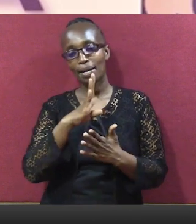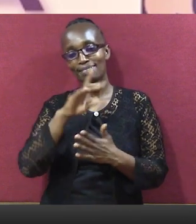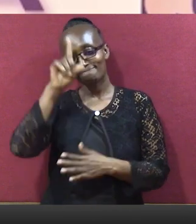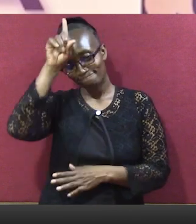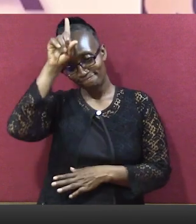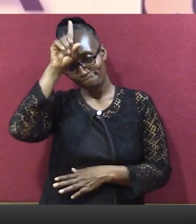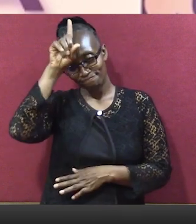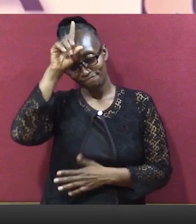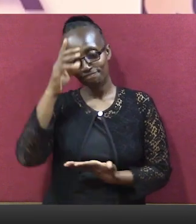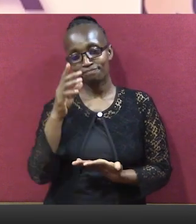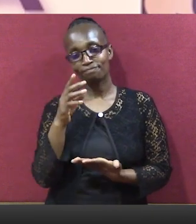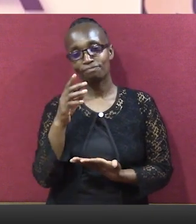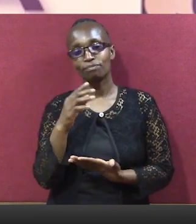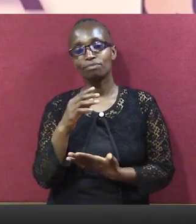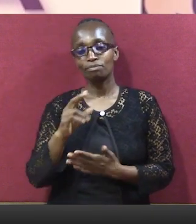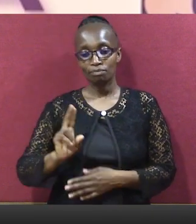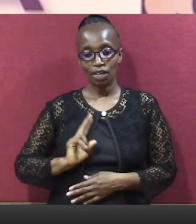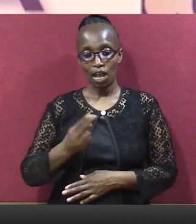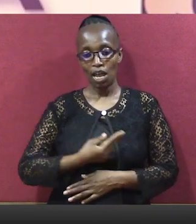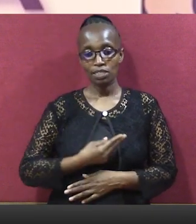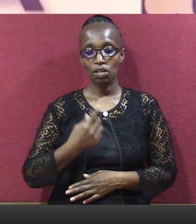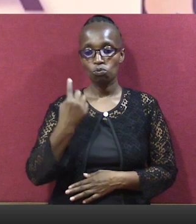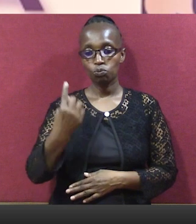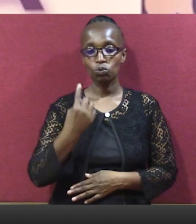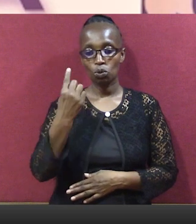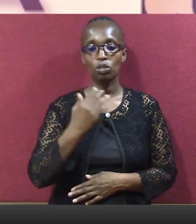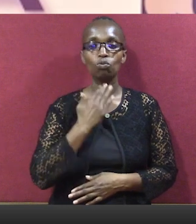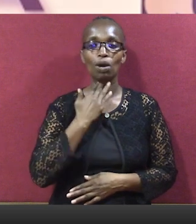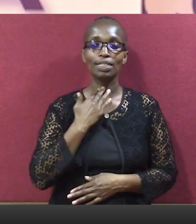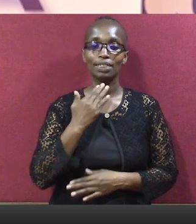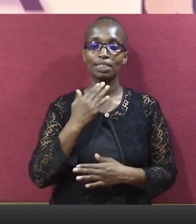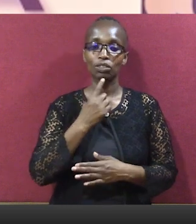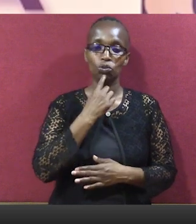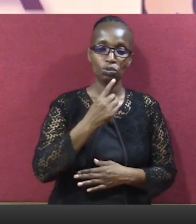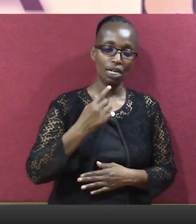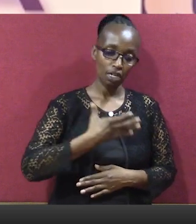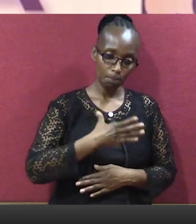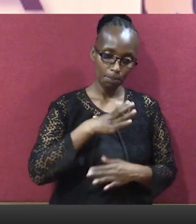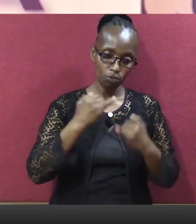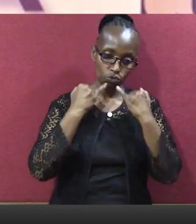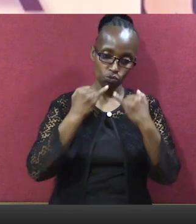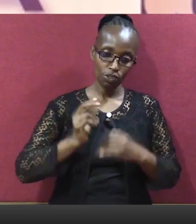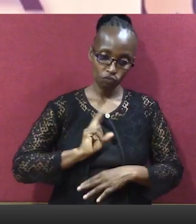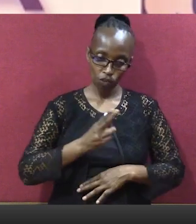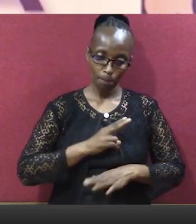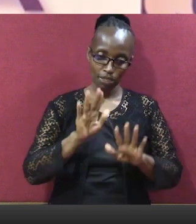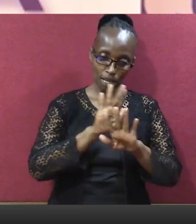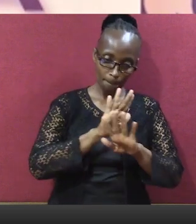maeneo ya mashinani Kwa hivyo, sisi ni kuwaambia tu waweze kutujulisha na sisi tutaweza